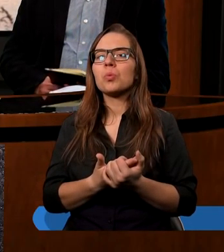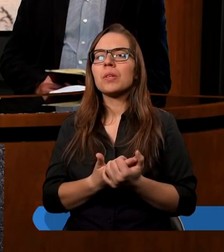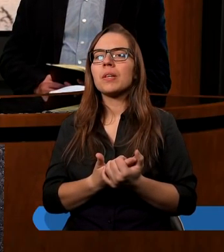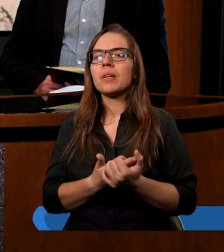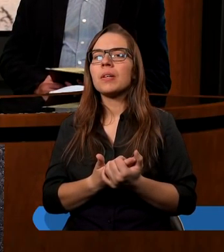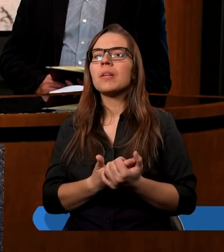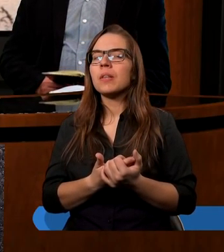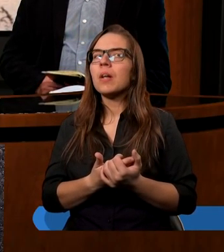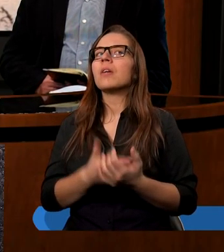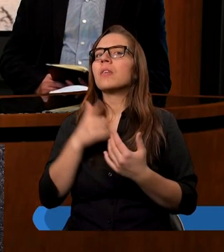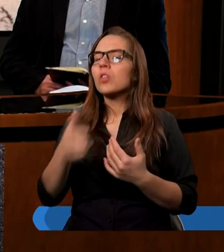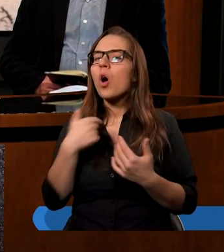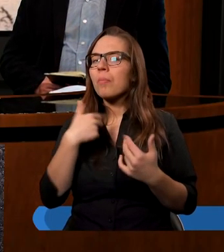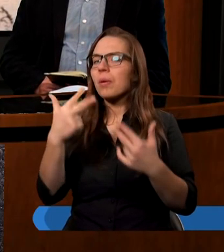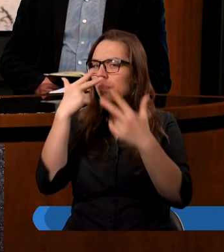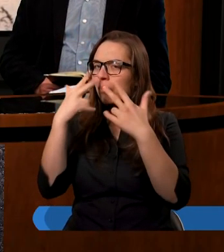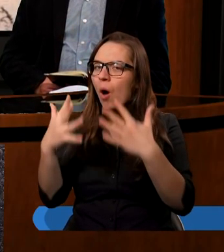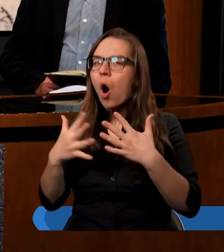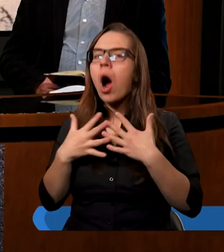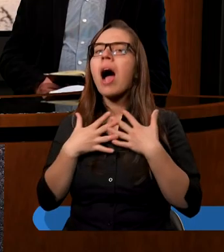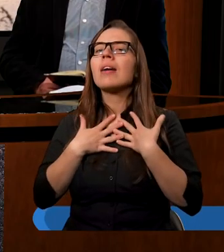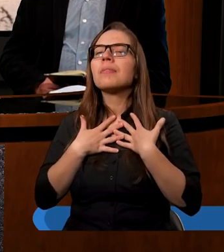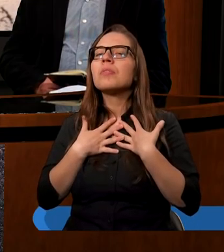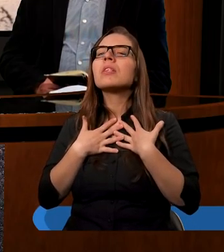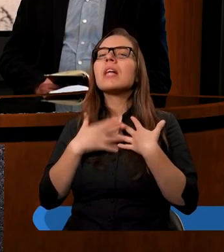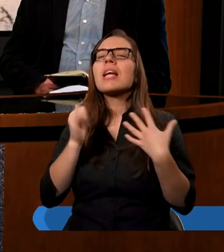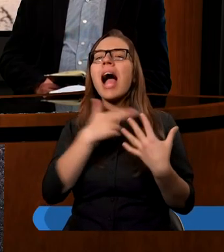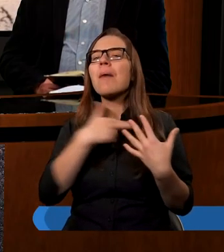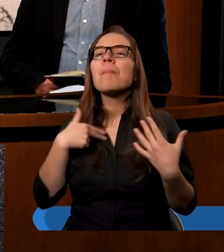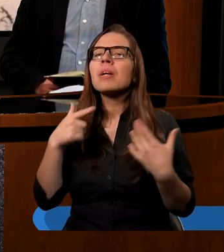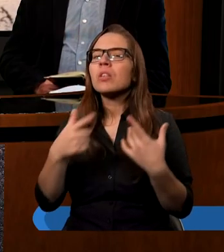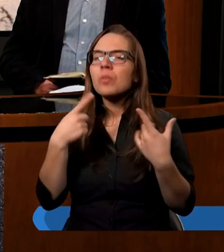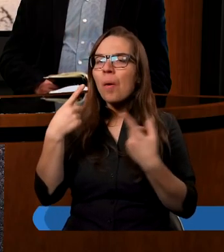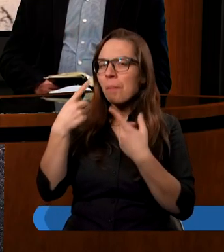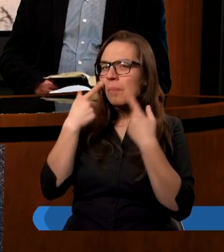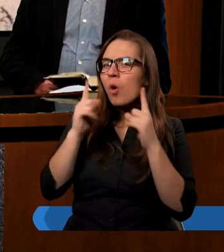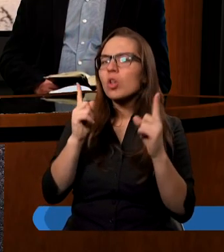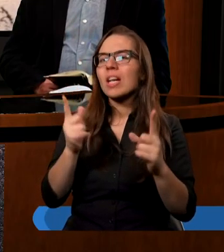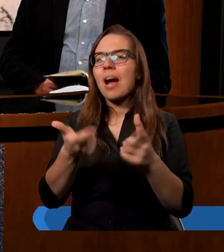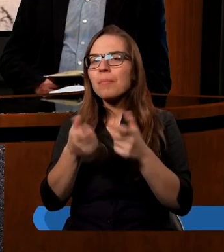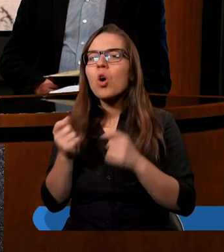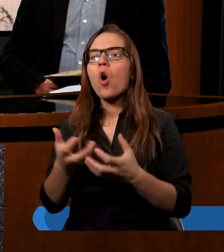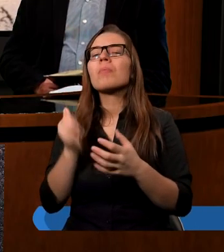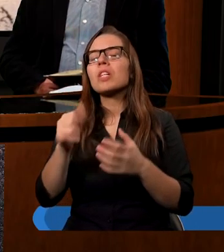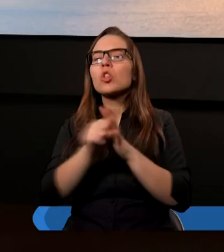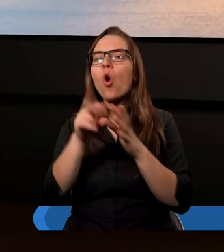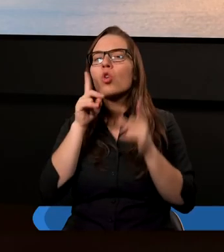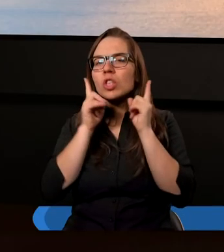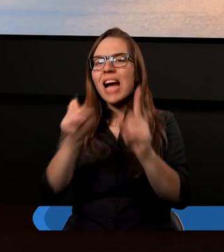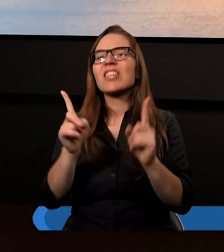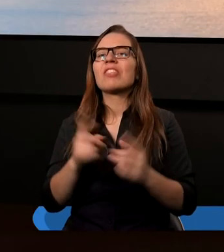to mi pokazuje właśnie, w jaki sposób my też myślimy często i podchodzimy do rzeczywistości.